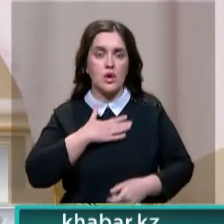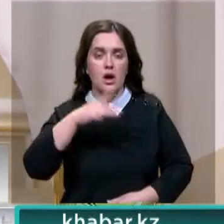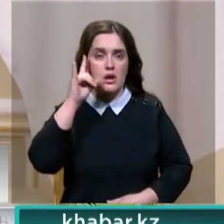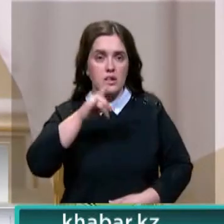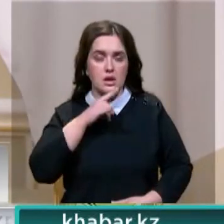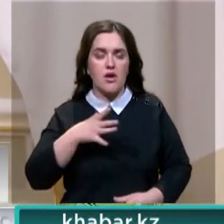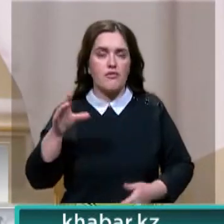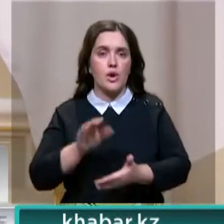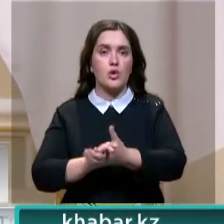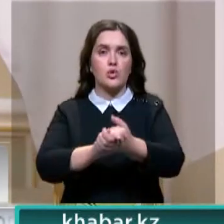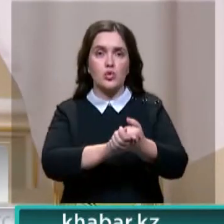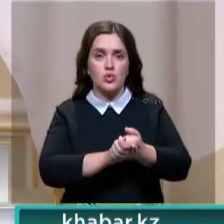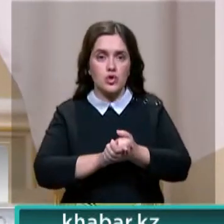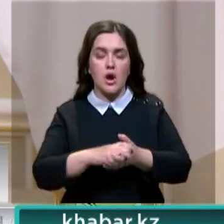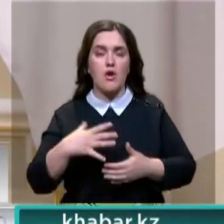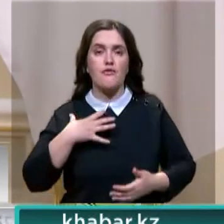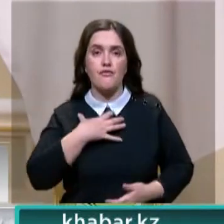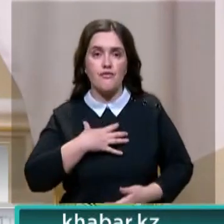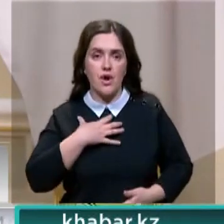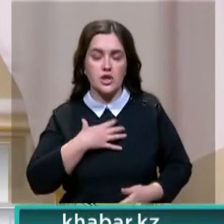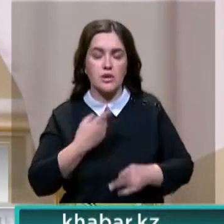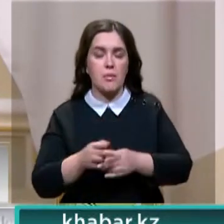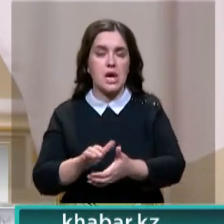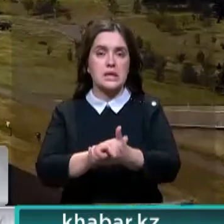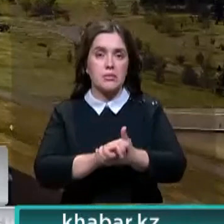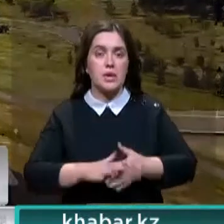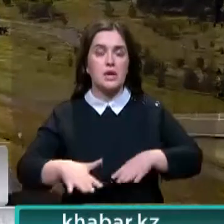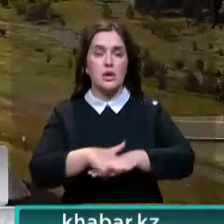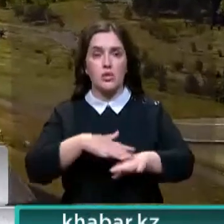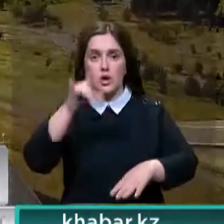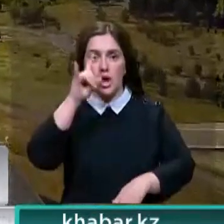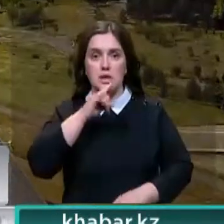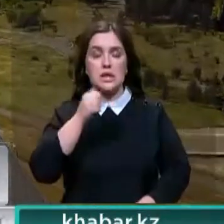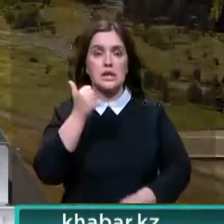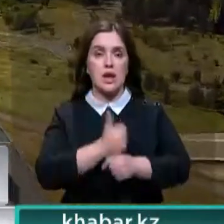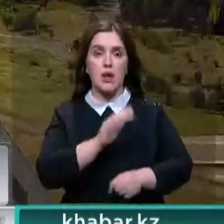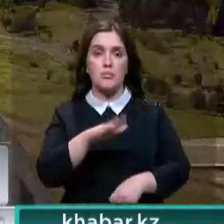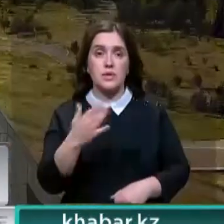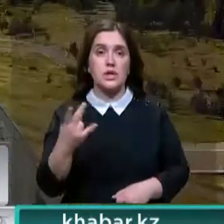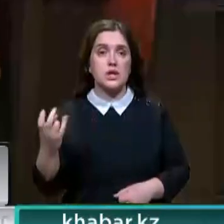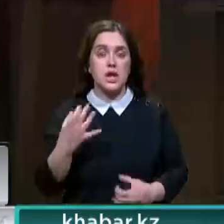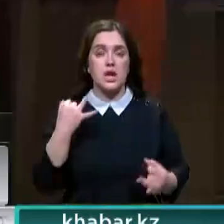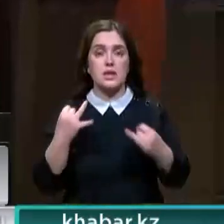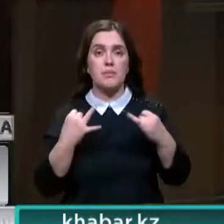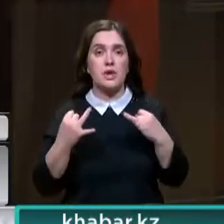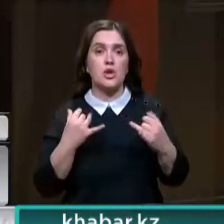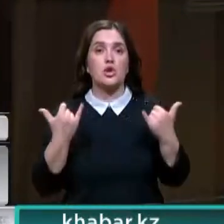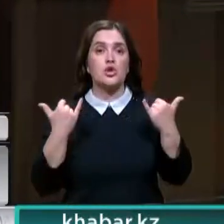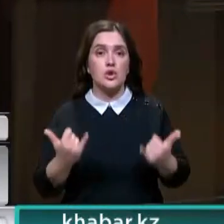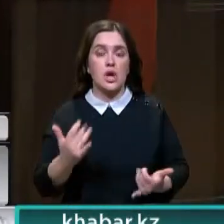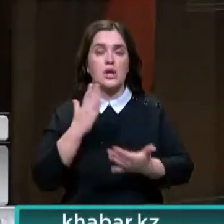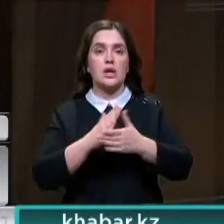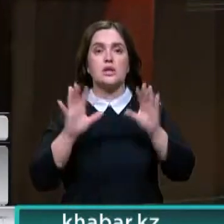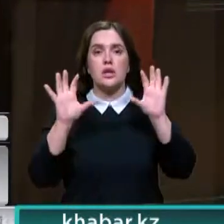огромной важности роль сыграла Ассамблея народа Казахстана. Главный межнациональный переговорщик, к слову, сегодня обладает